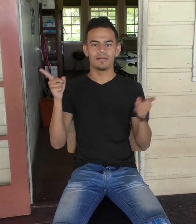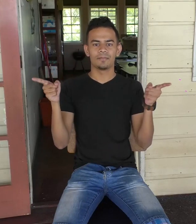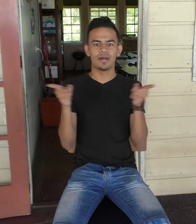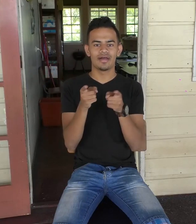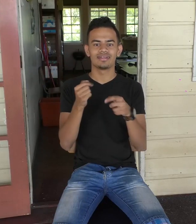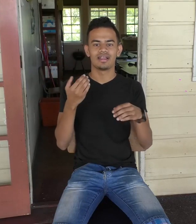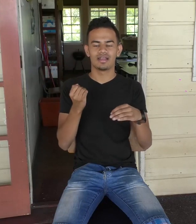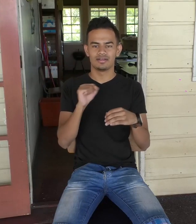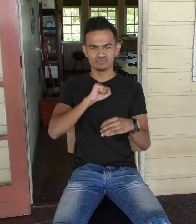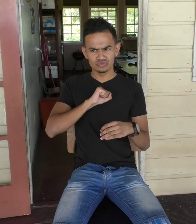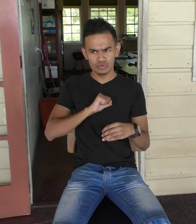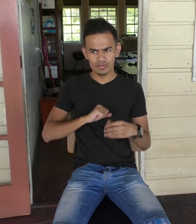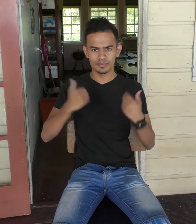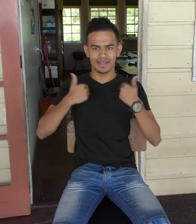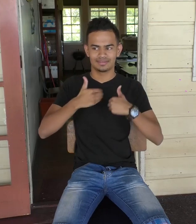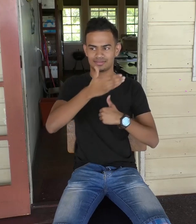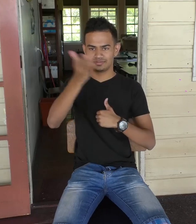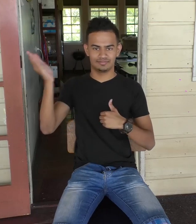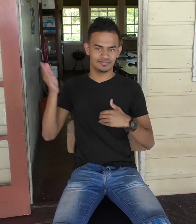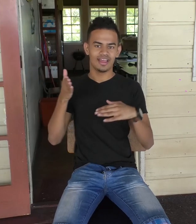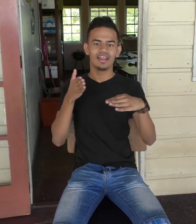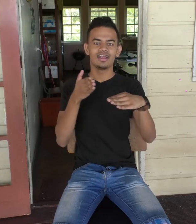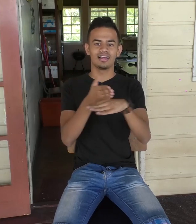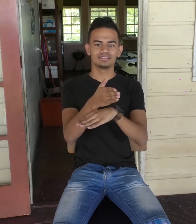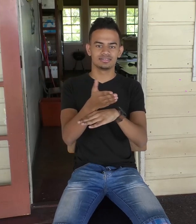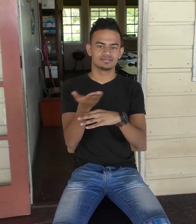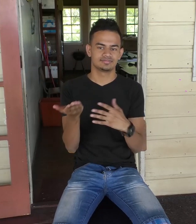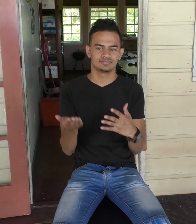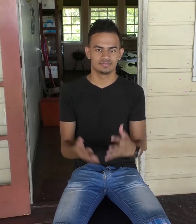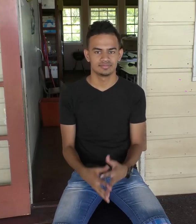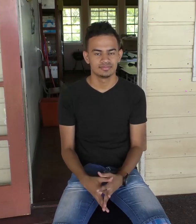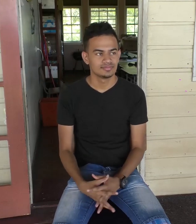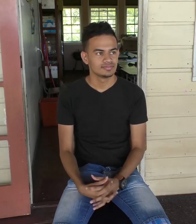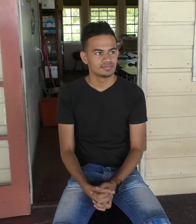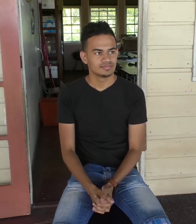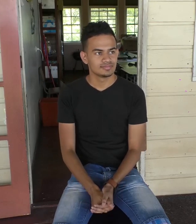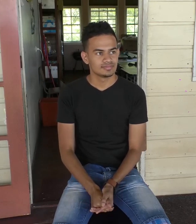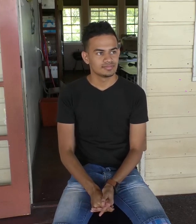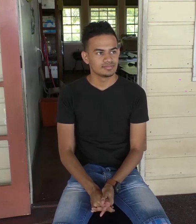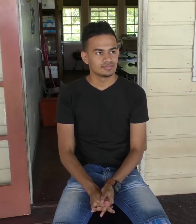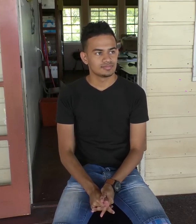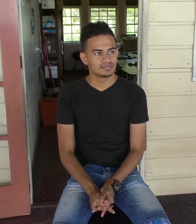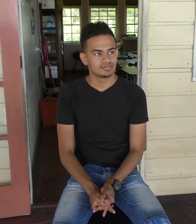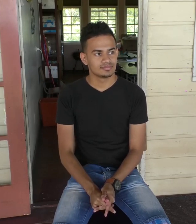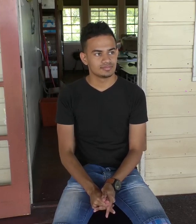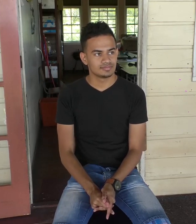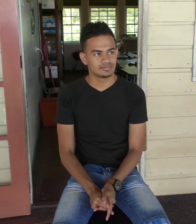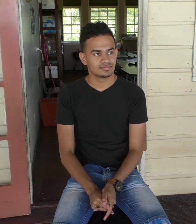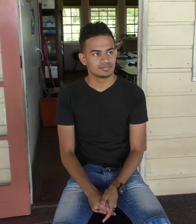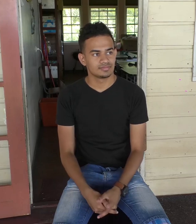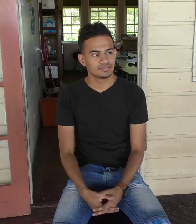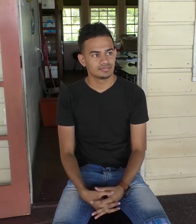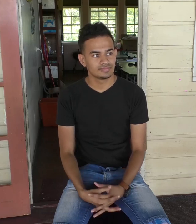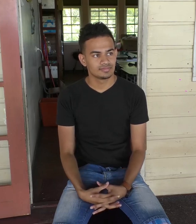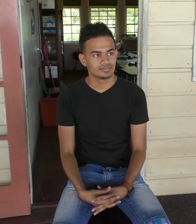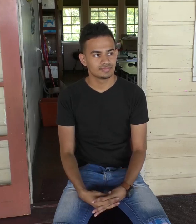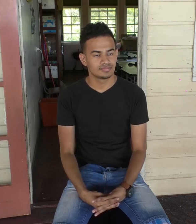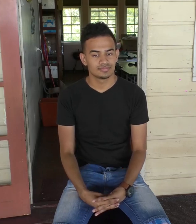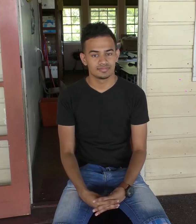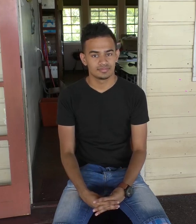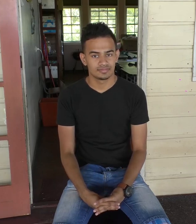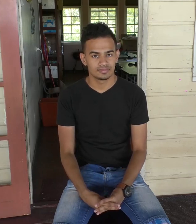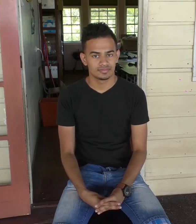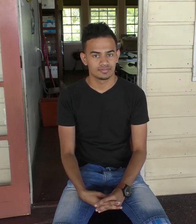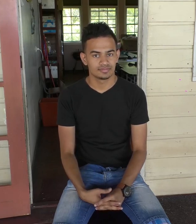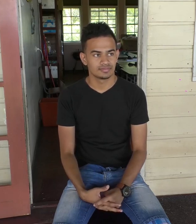Wereldovendag 2020. Dat ze mensen met een beperking moeten, eigenlijk moeten ieder geluk, geduld met ze hebben. En ze